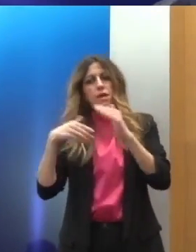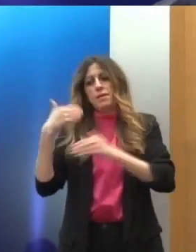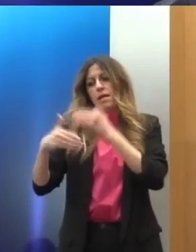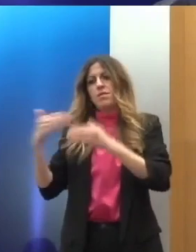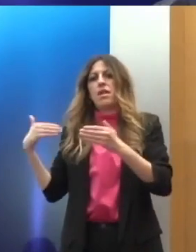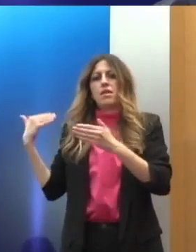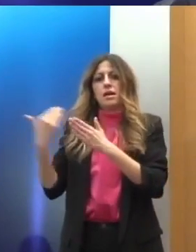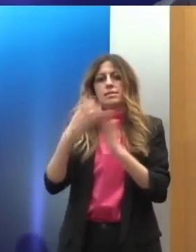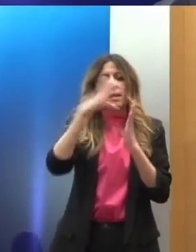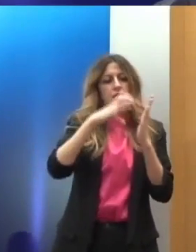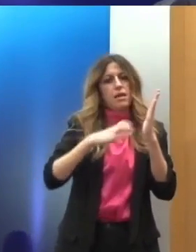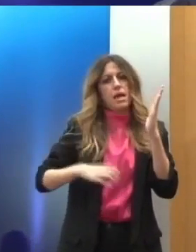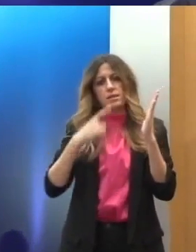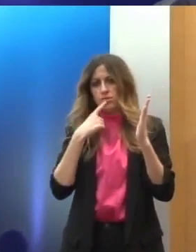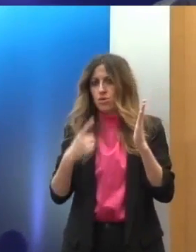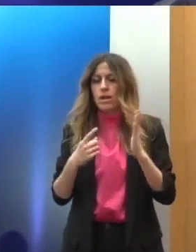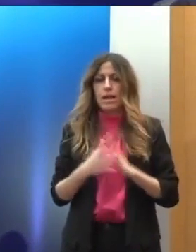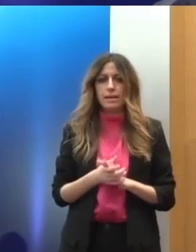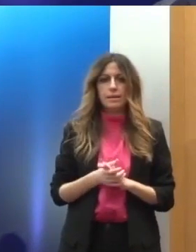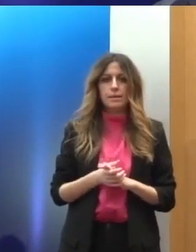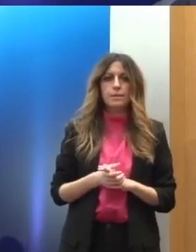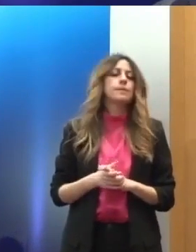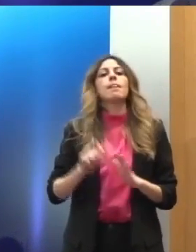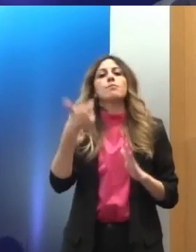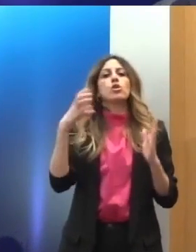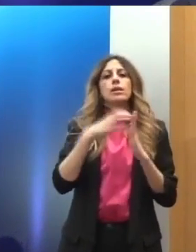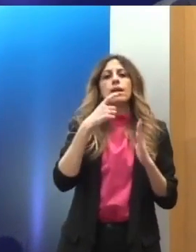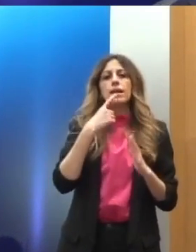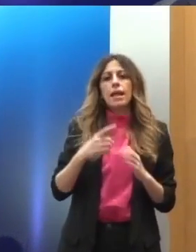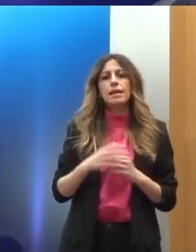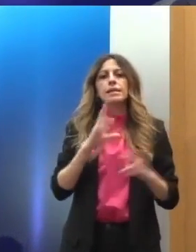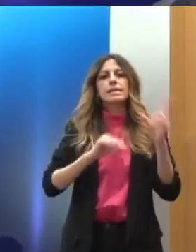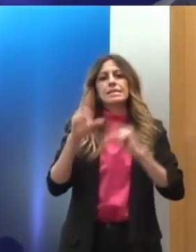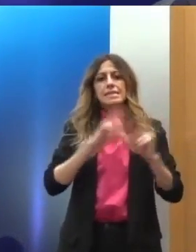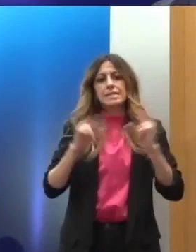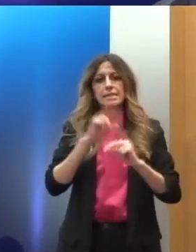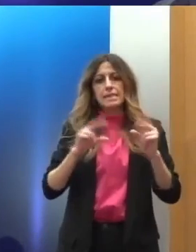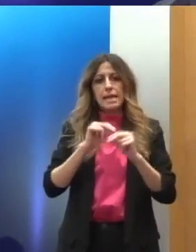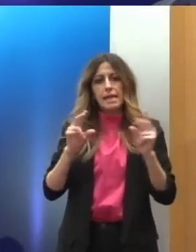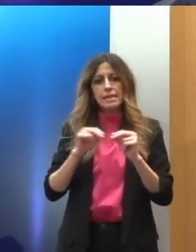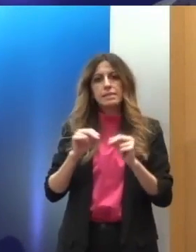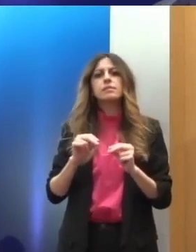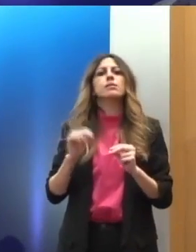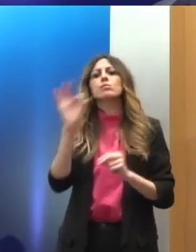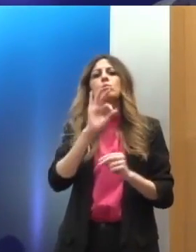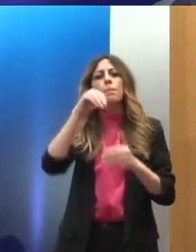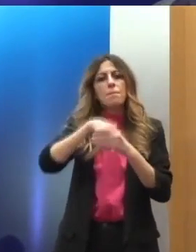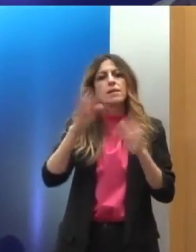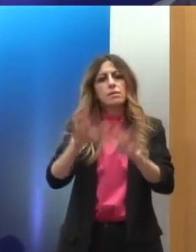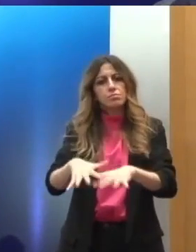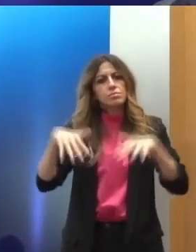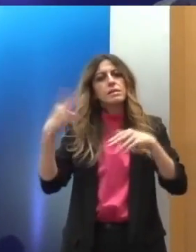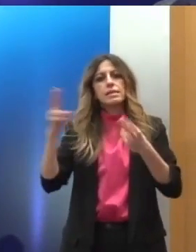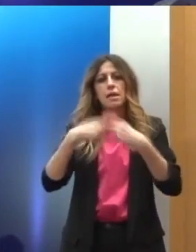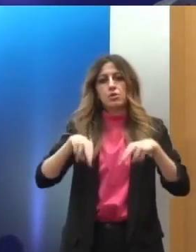συμβατικές διατάξεις. Η πρώτη είναι μια συζήτηση ενώπιον της Συνολικής Επιτροπής, ενώπιον της Ολομελίας της Επιτροπής, όπου η